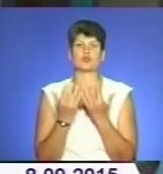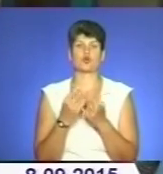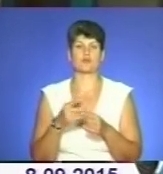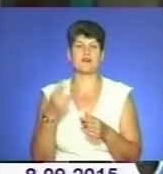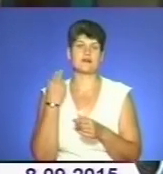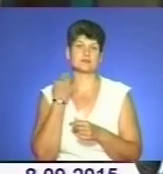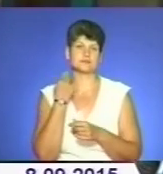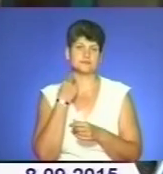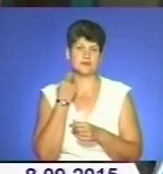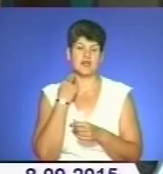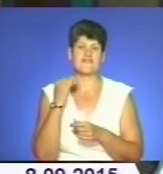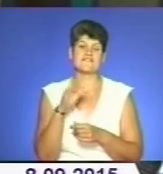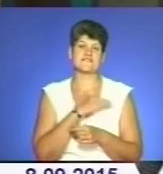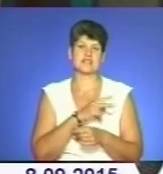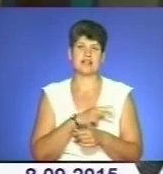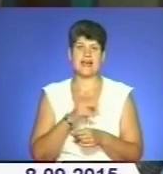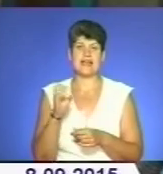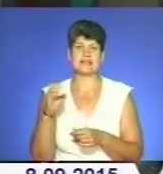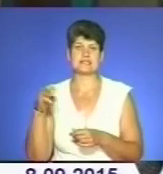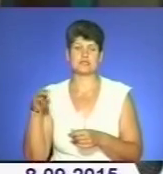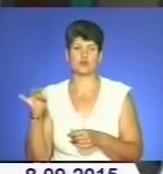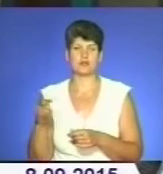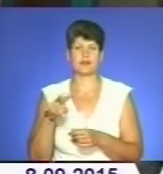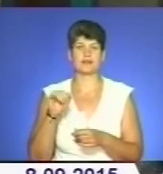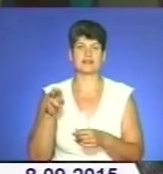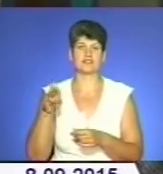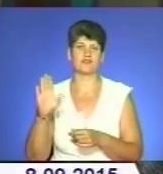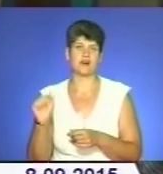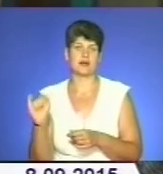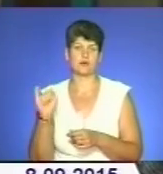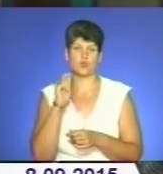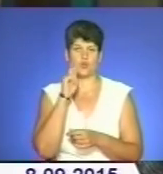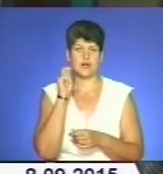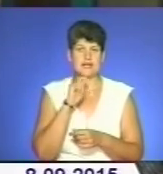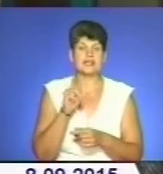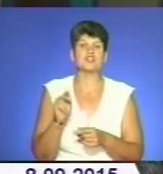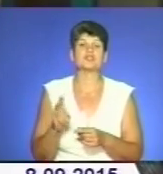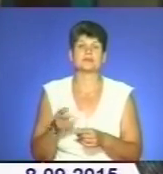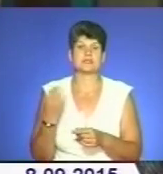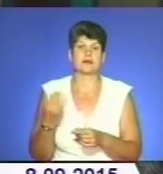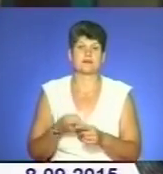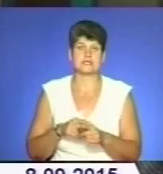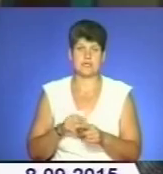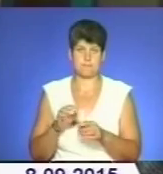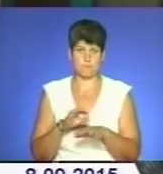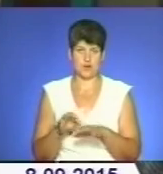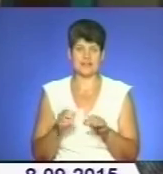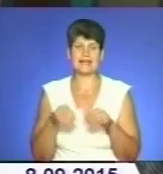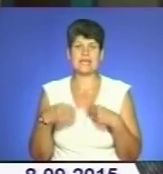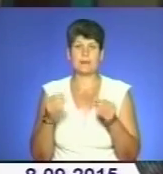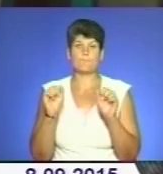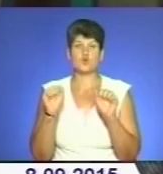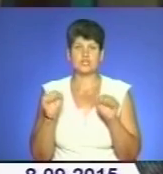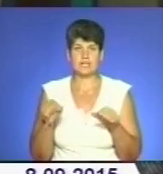Великобританія, Фінляндія, Естонія, Литва та Україна. Чим цікавий цей проєкт? Він дає добрі можливості